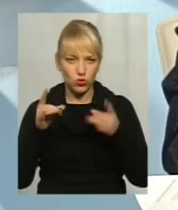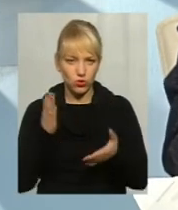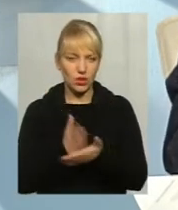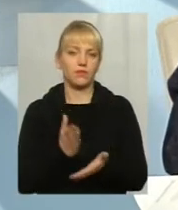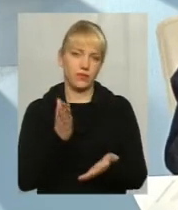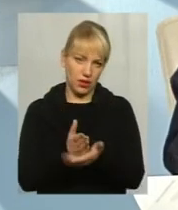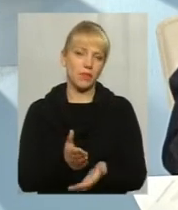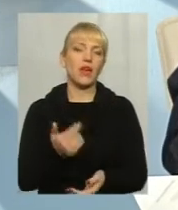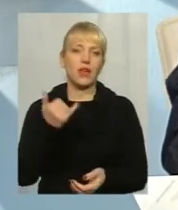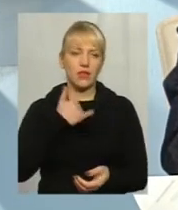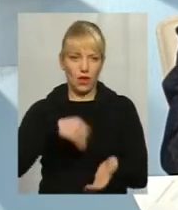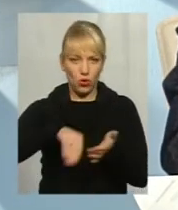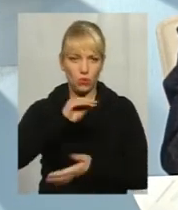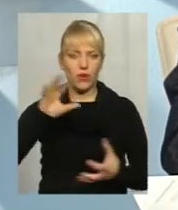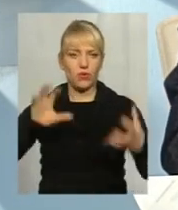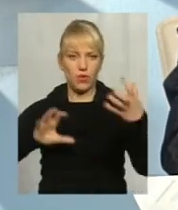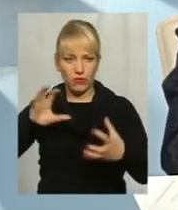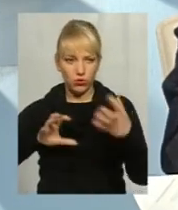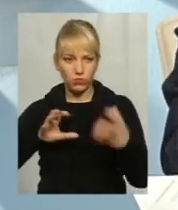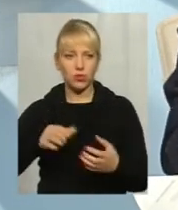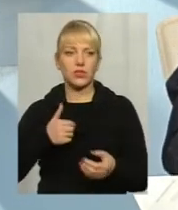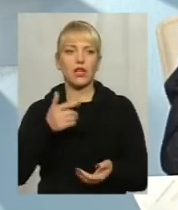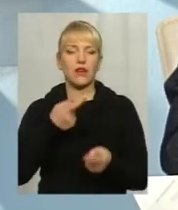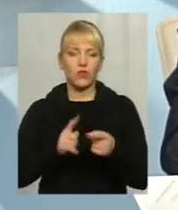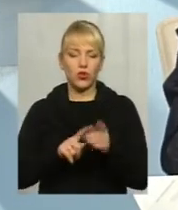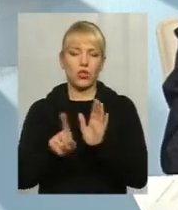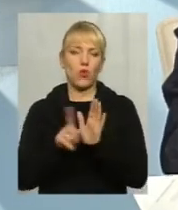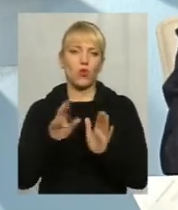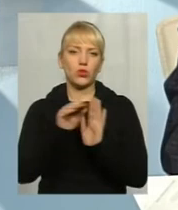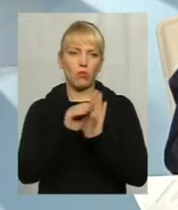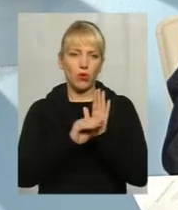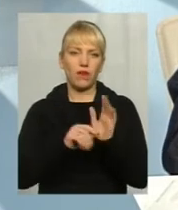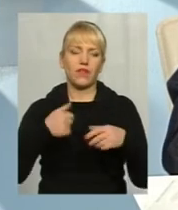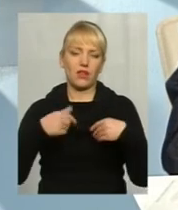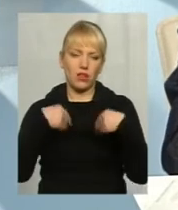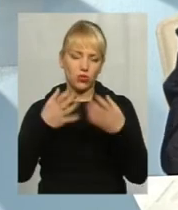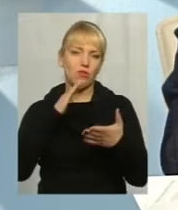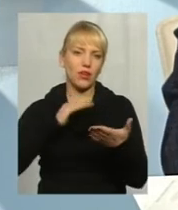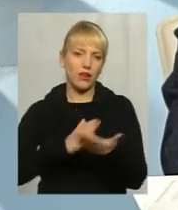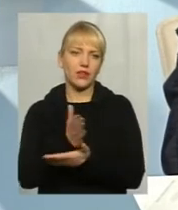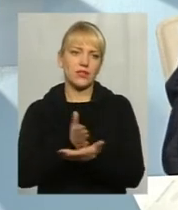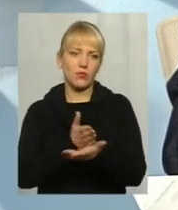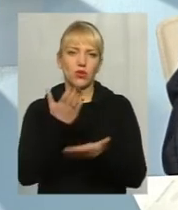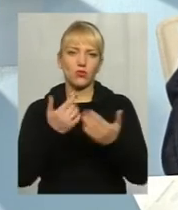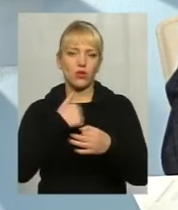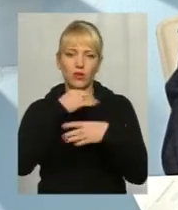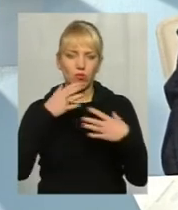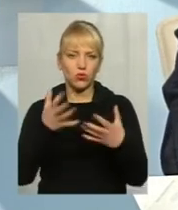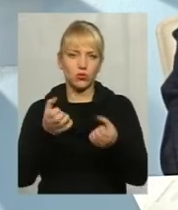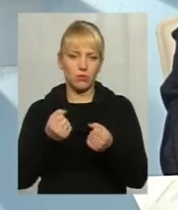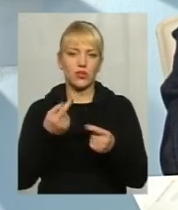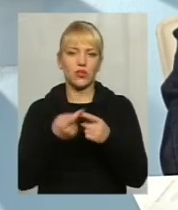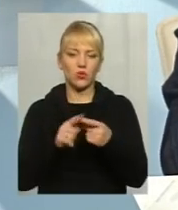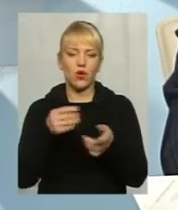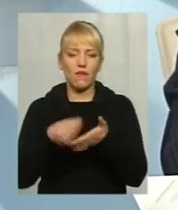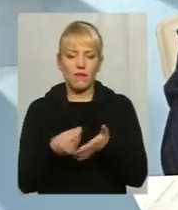Є, є. Я купую великого риту, ви оберіте транспортні засоби, вони ходять по графіку, я надаю якісні послуги. Якщо я не можу отримати ту вартість